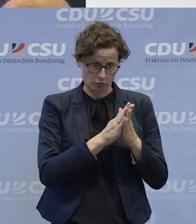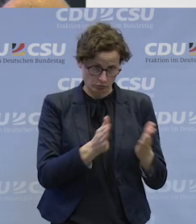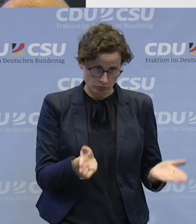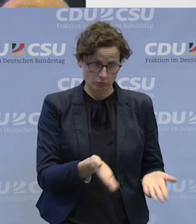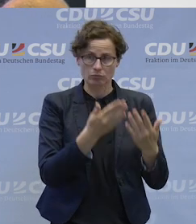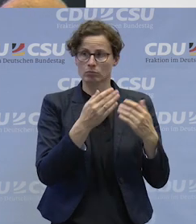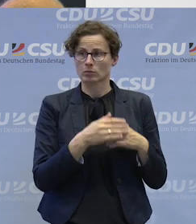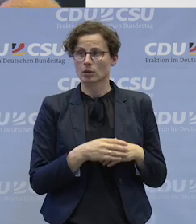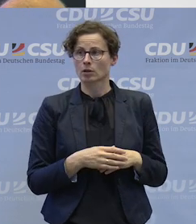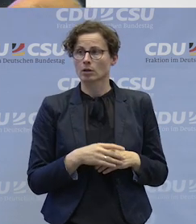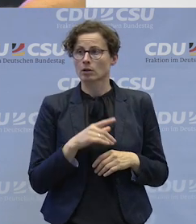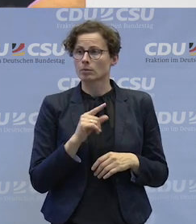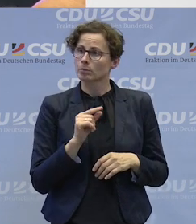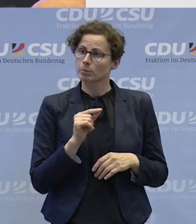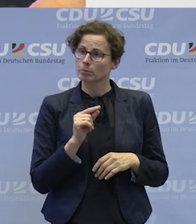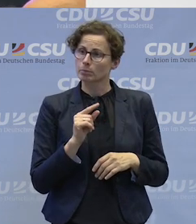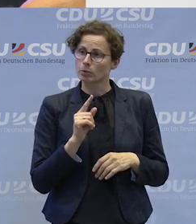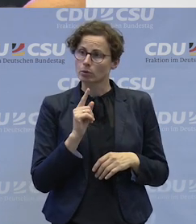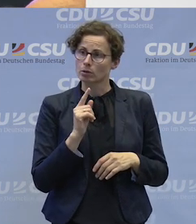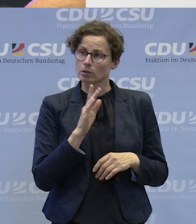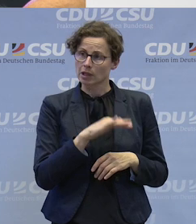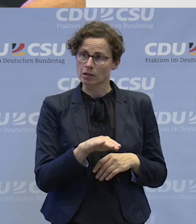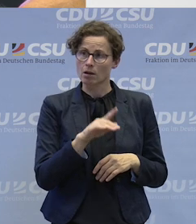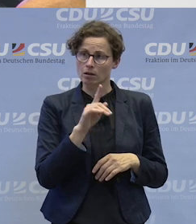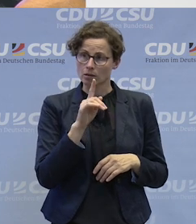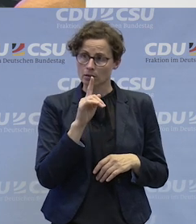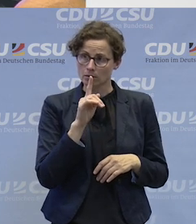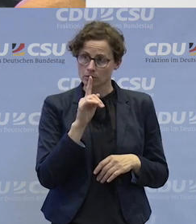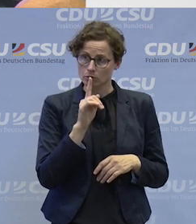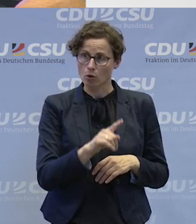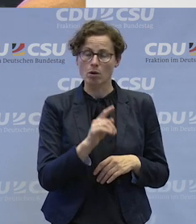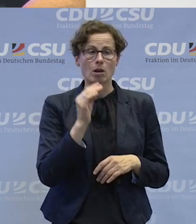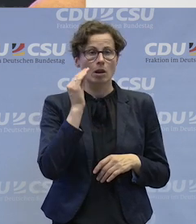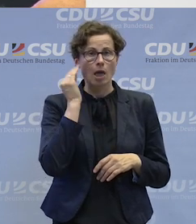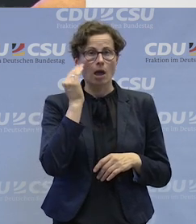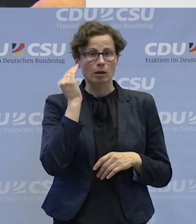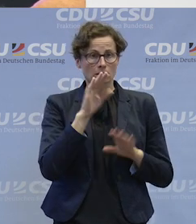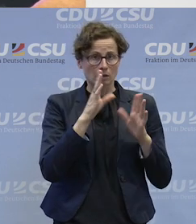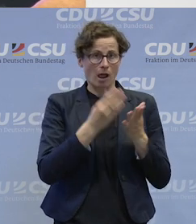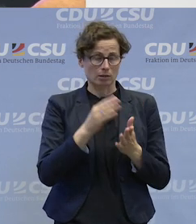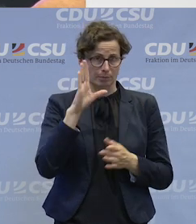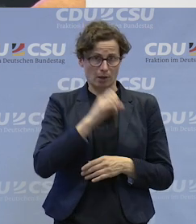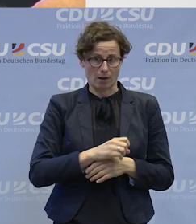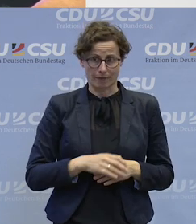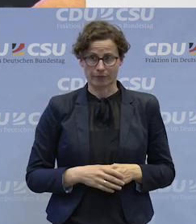besser werden, dass die mal lernen, das alles zu begreifen.